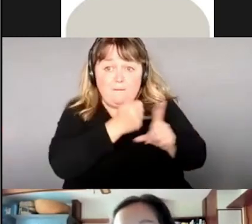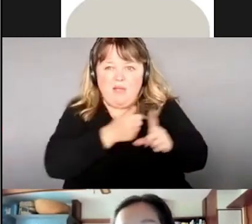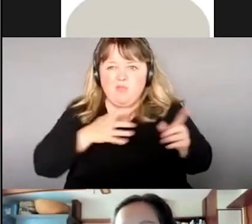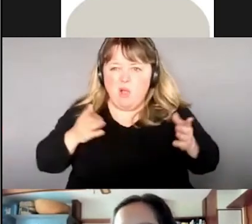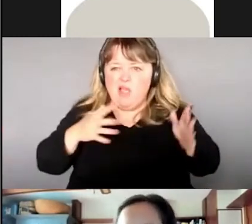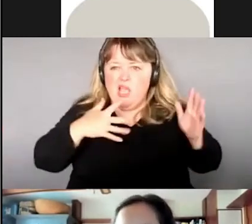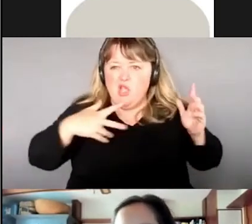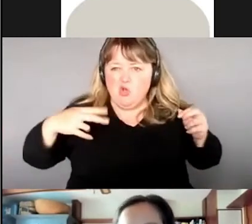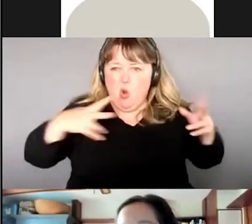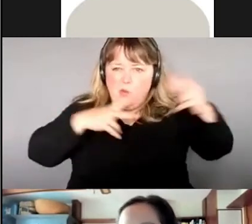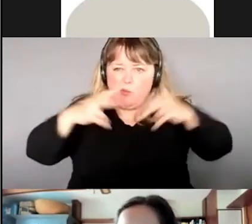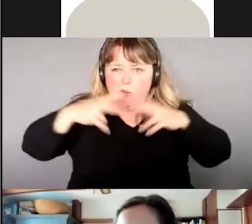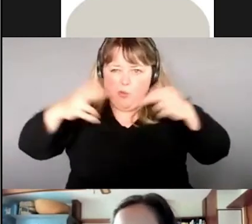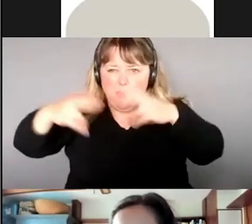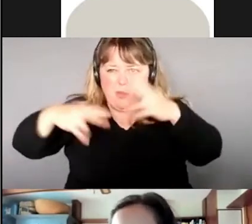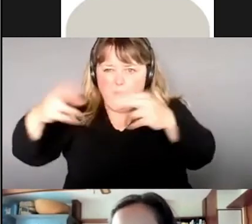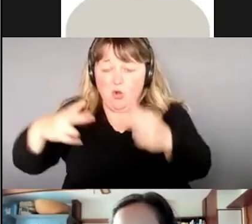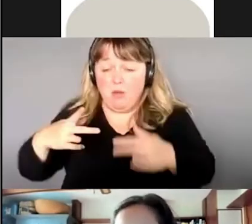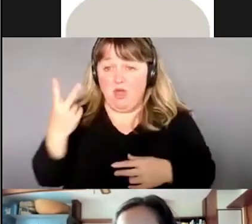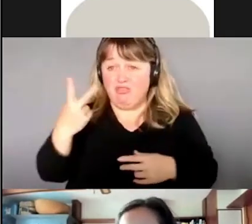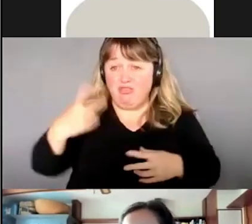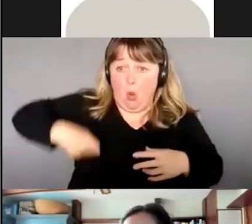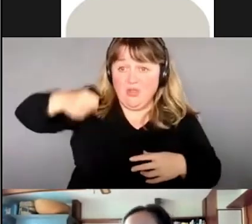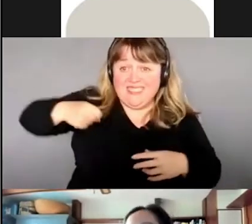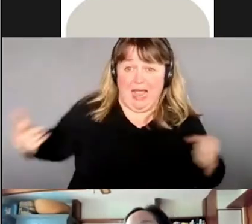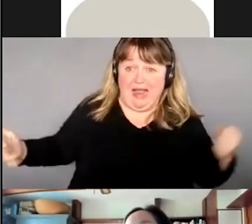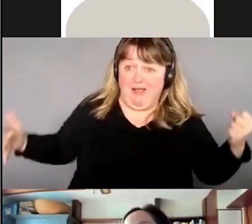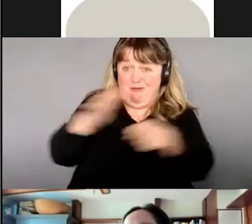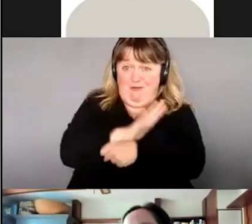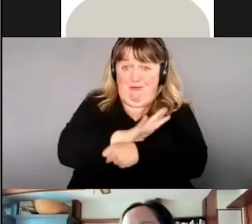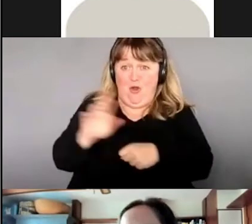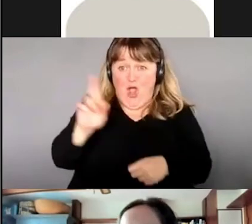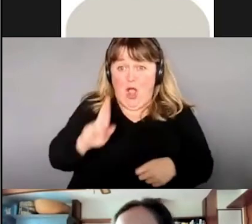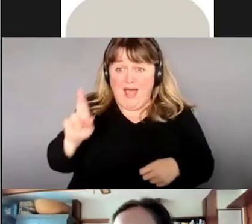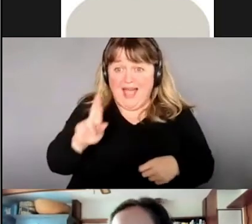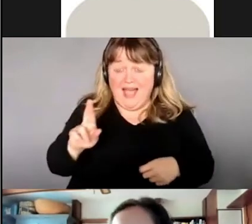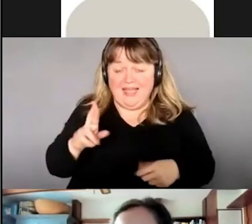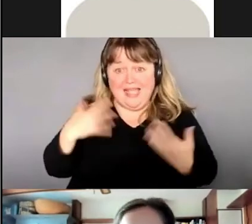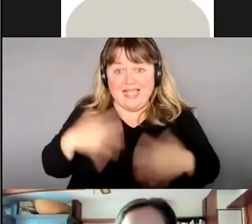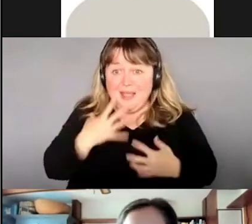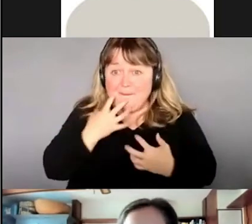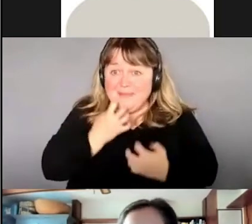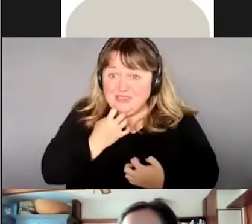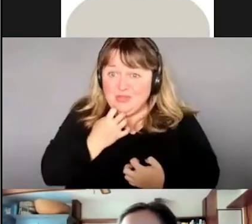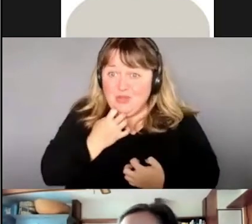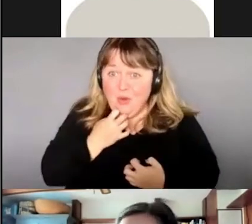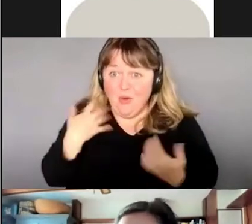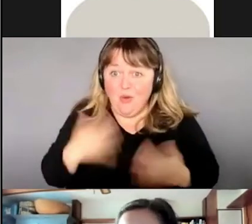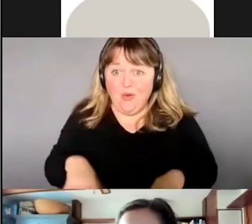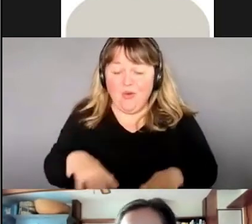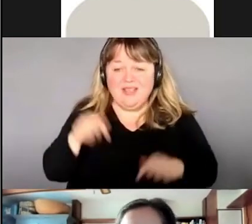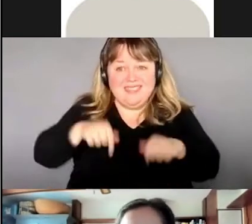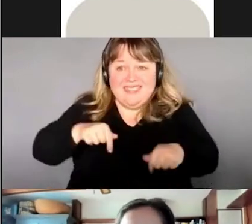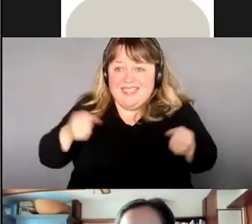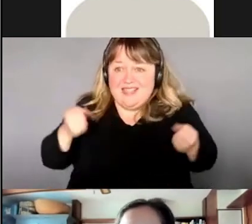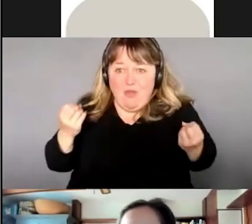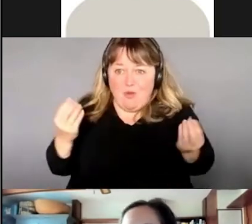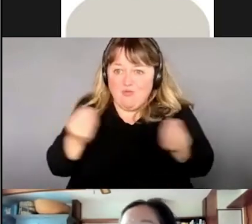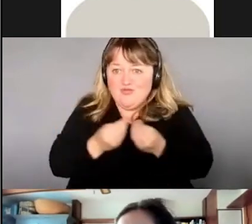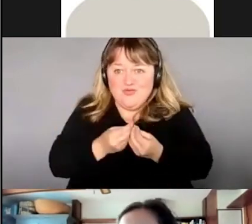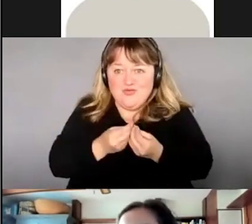C'est comme l'abondance totale. C'est tellement précieux quand on vient d'un milieu où il y en a peu.